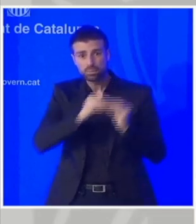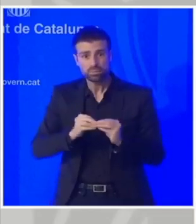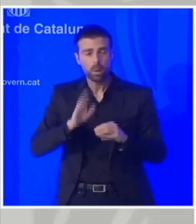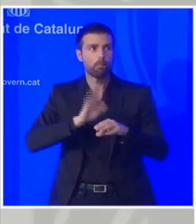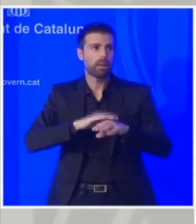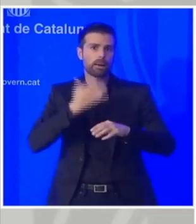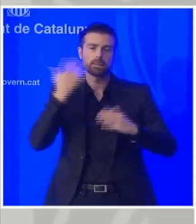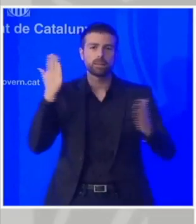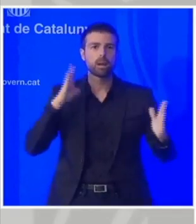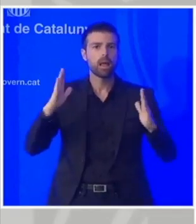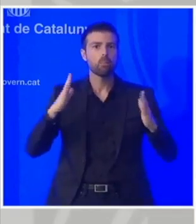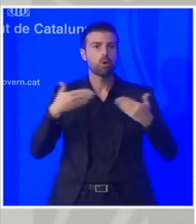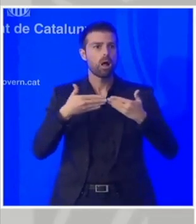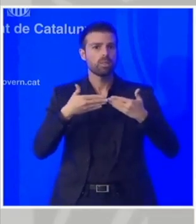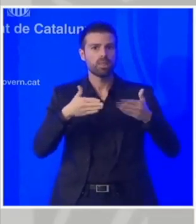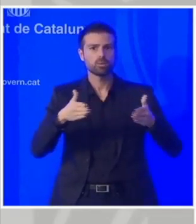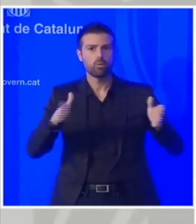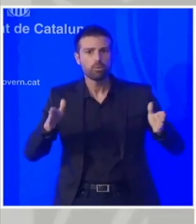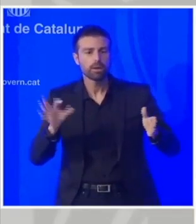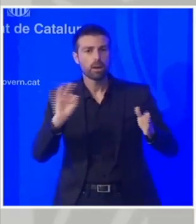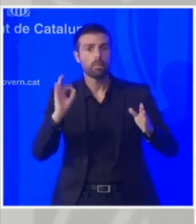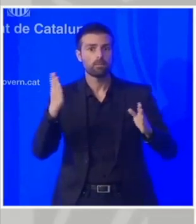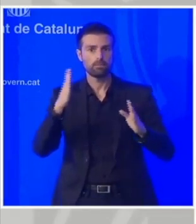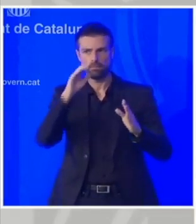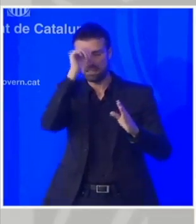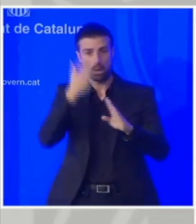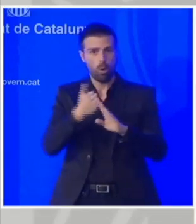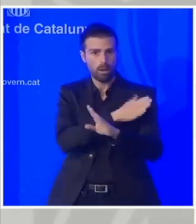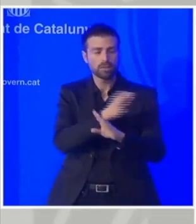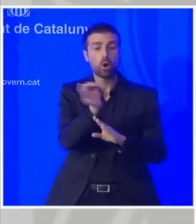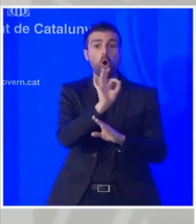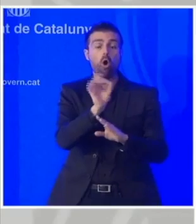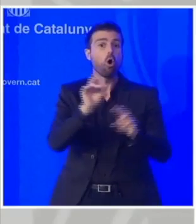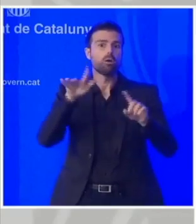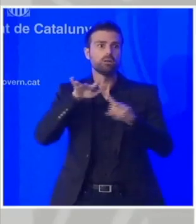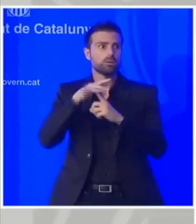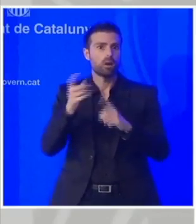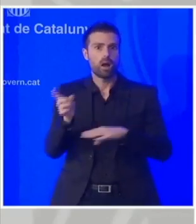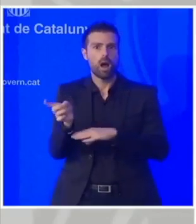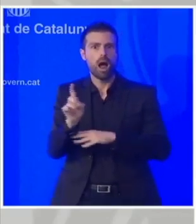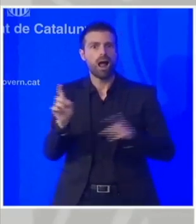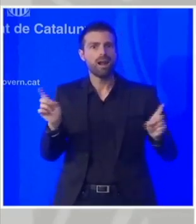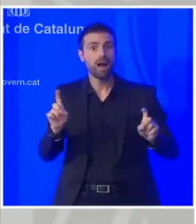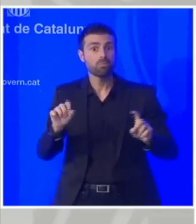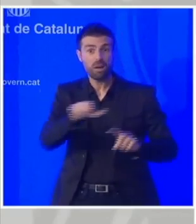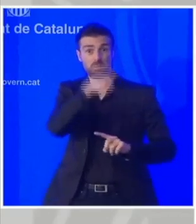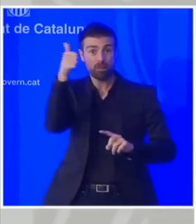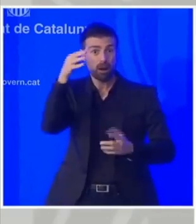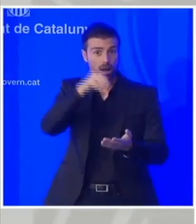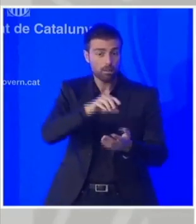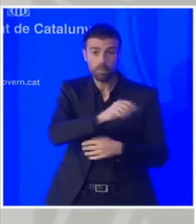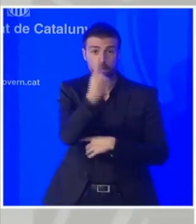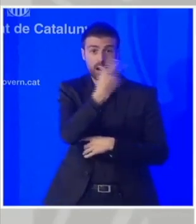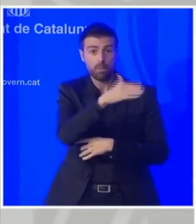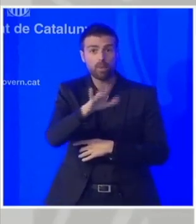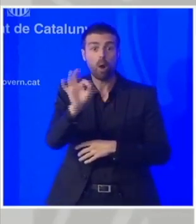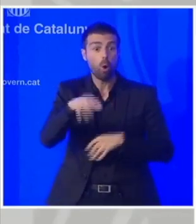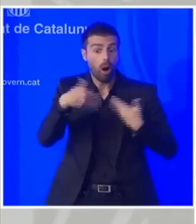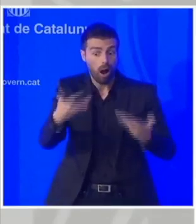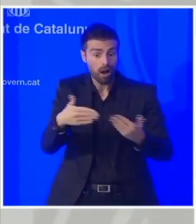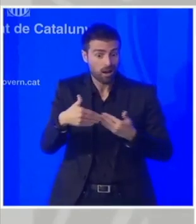desconfinament abans de l'estiu o del propi estat d'alarma primer o ara del segon estat d'alarma